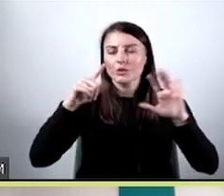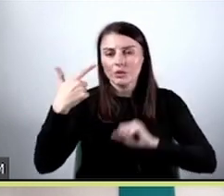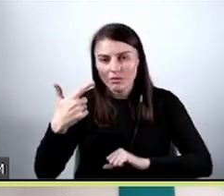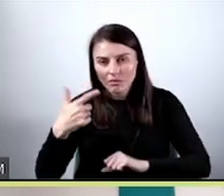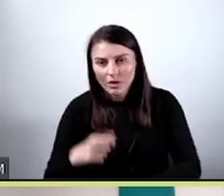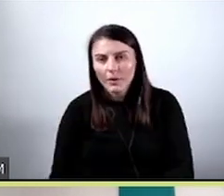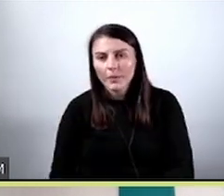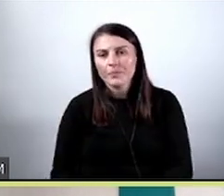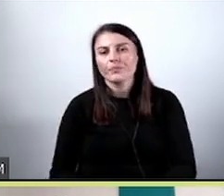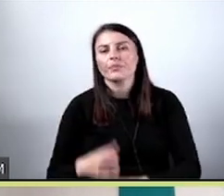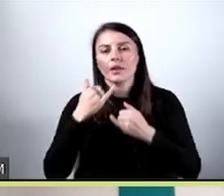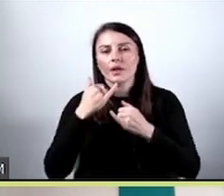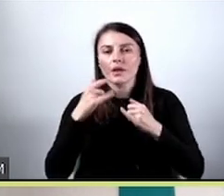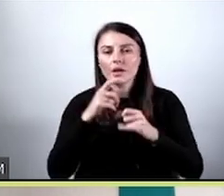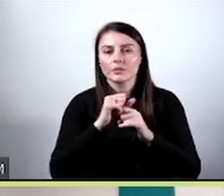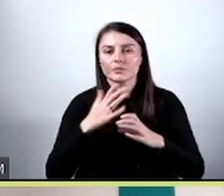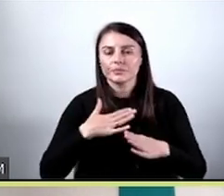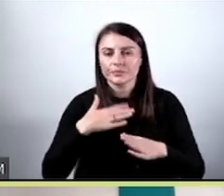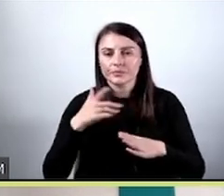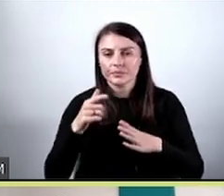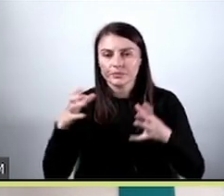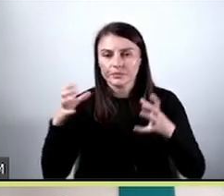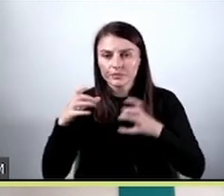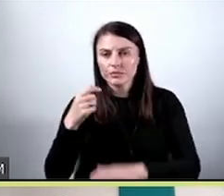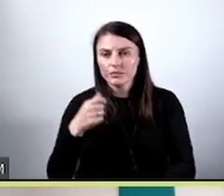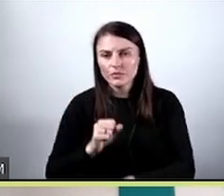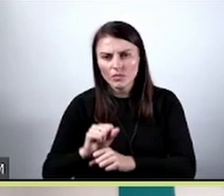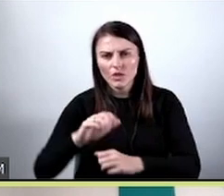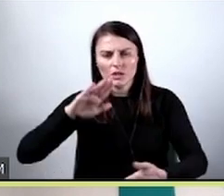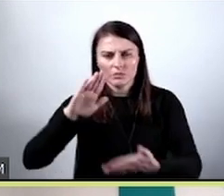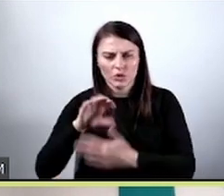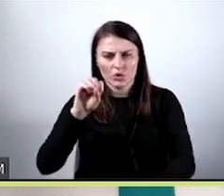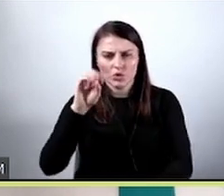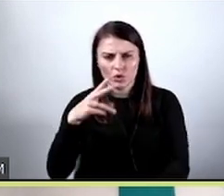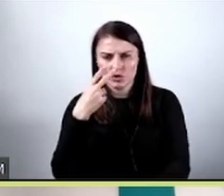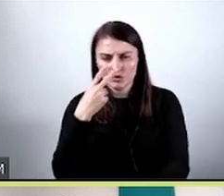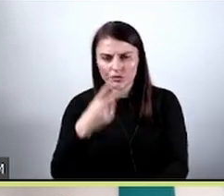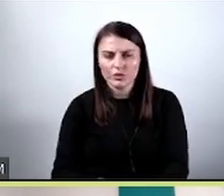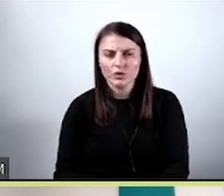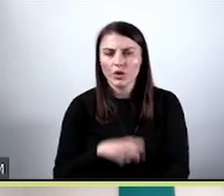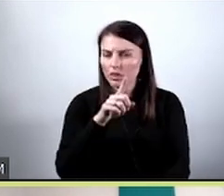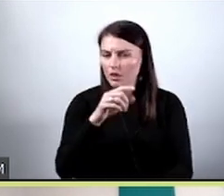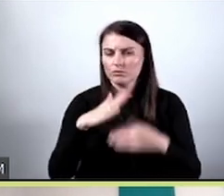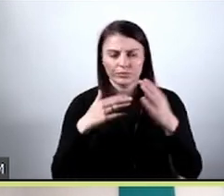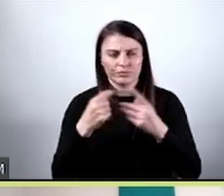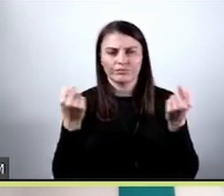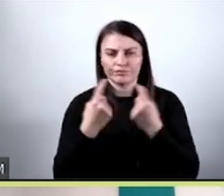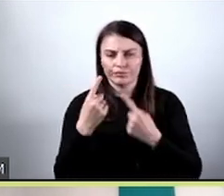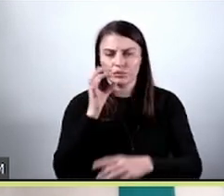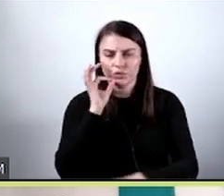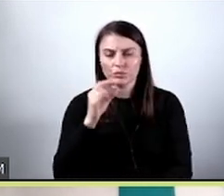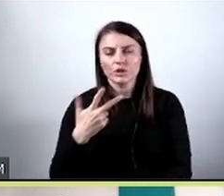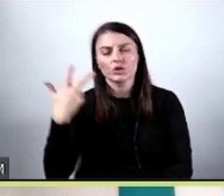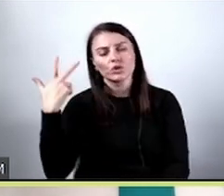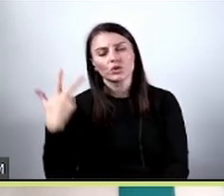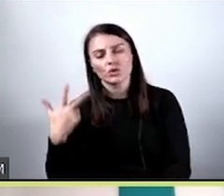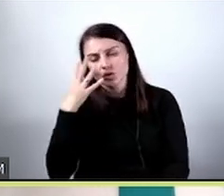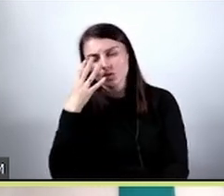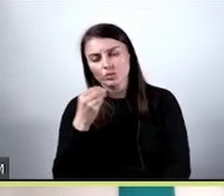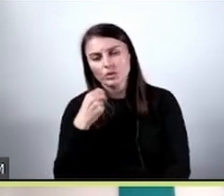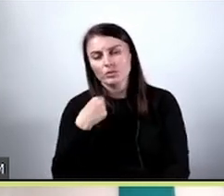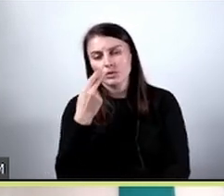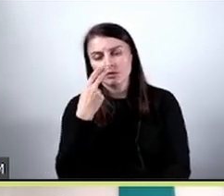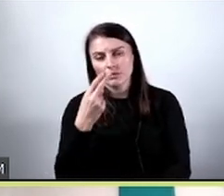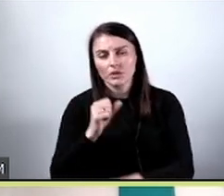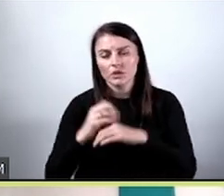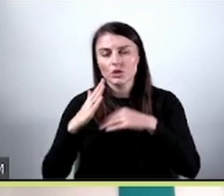jedną dziesięciotysięczną gorzej. Ten model jest bardzo dobrze zbudowany, natomiast na trzecim obrazku mamy przykład